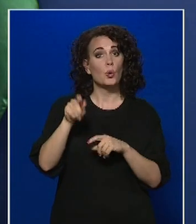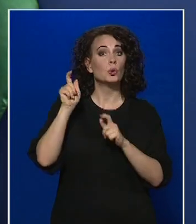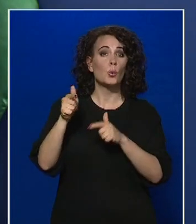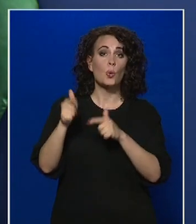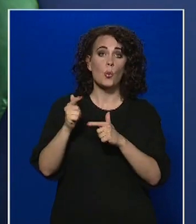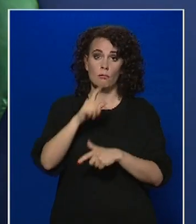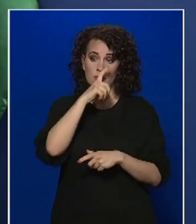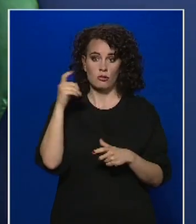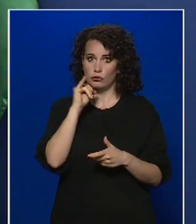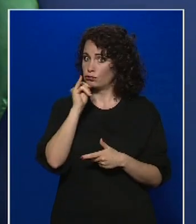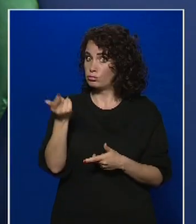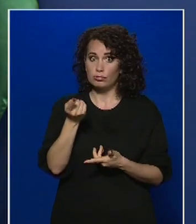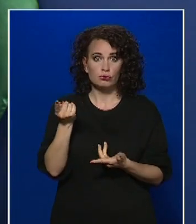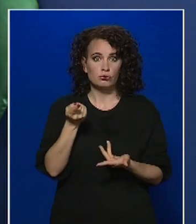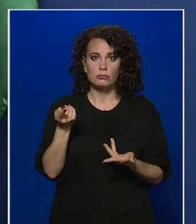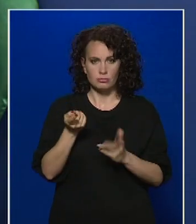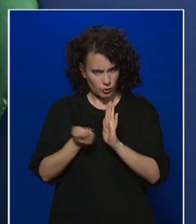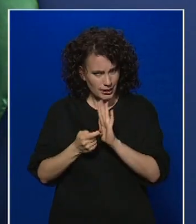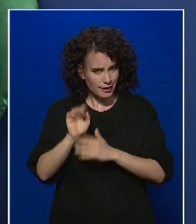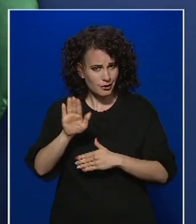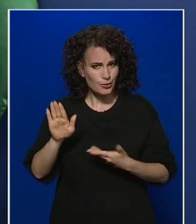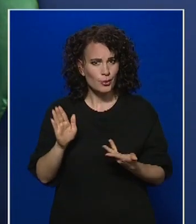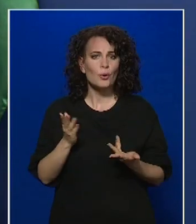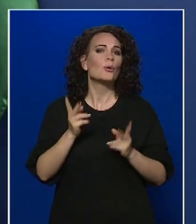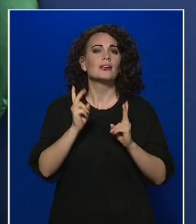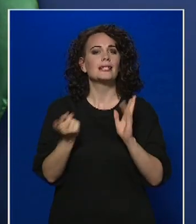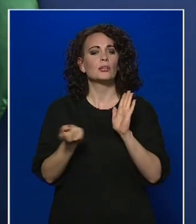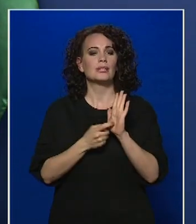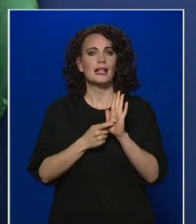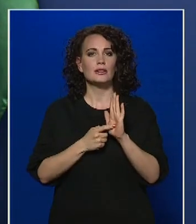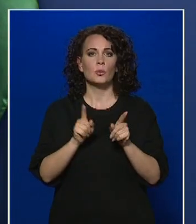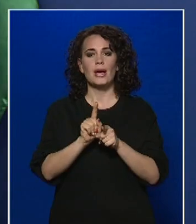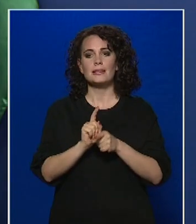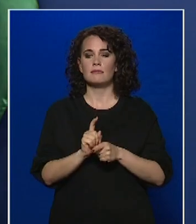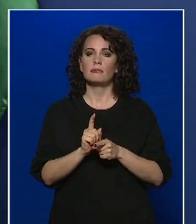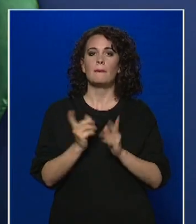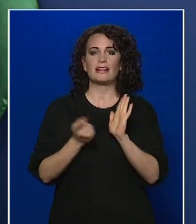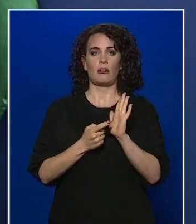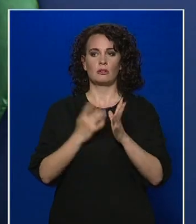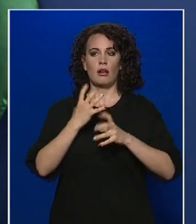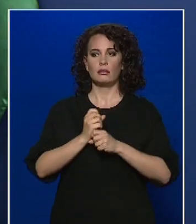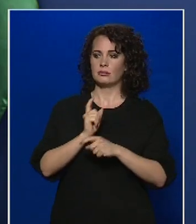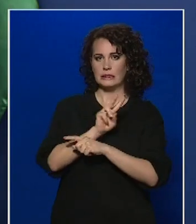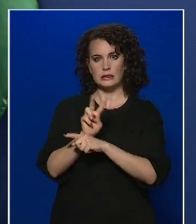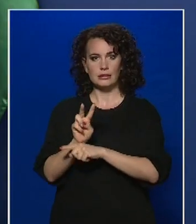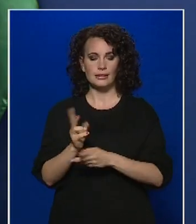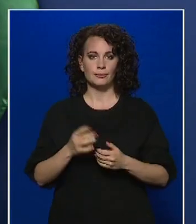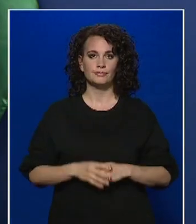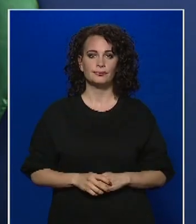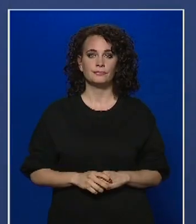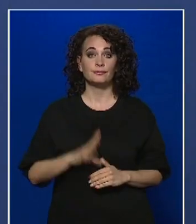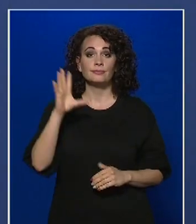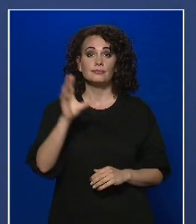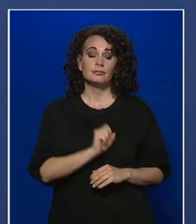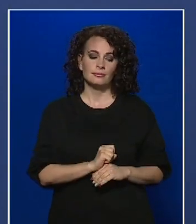maszkot. Kötelezően nekik is. Kinek a feladata a maszkviselés betartatása? Ez egy kettős dolog,